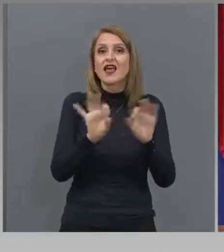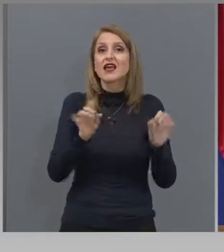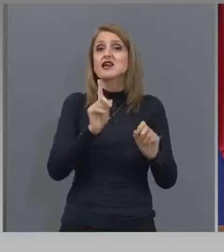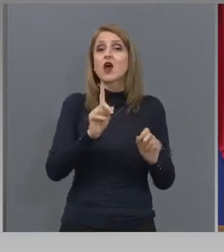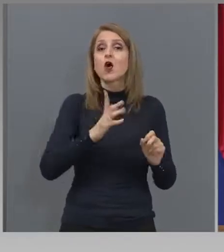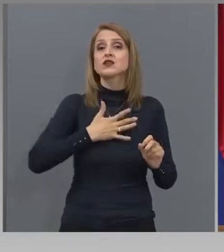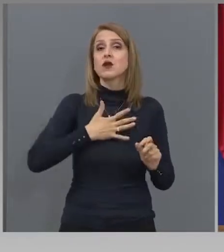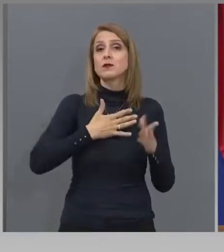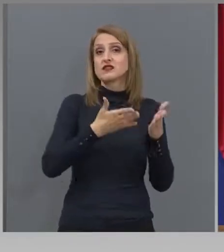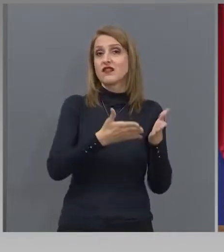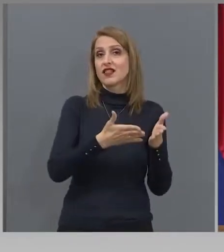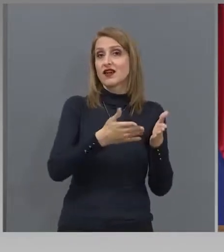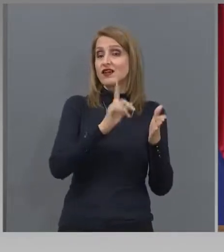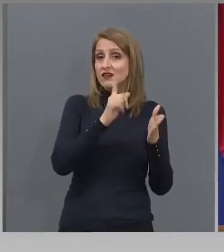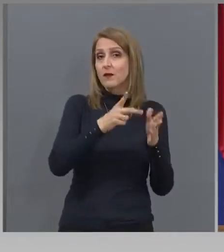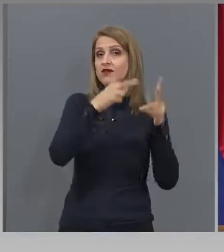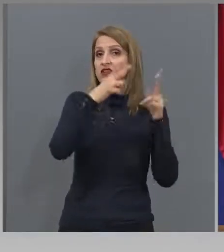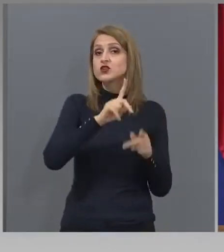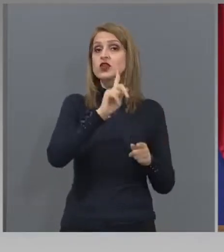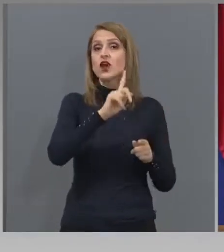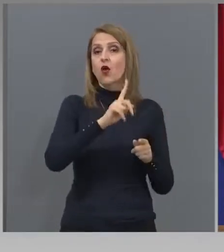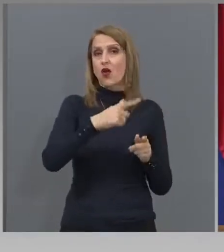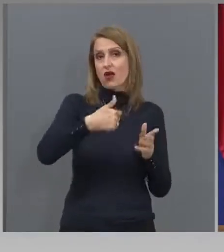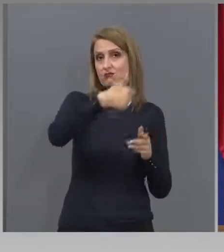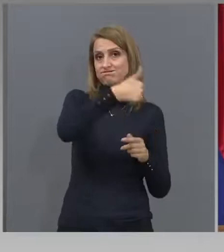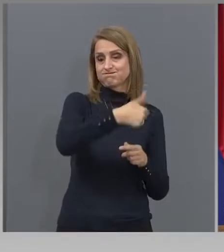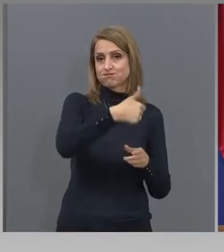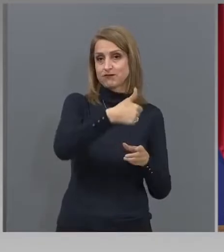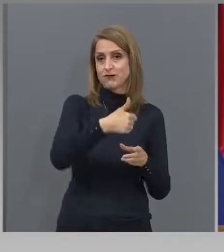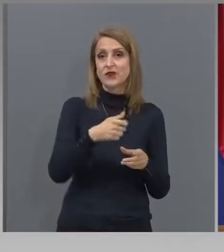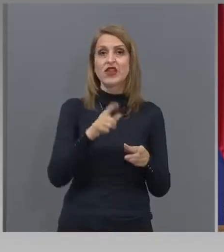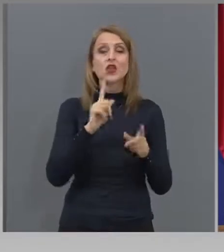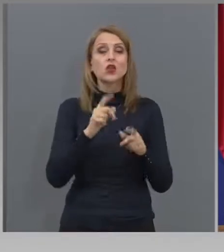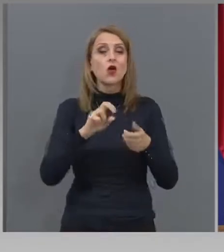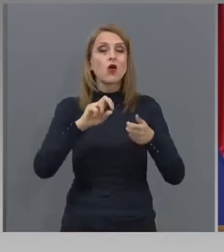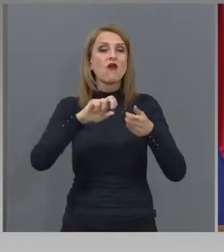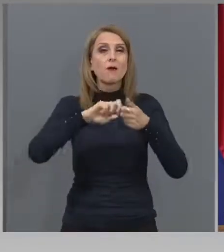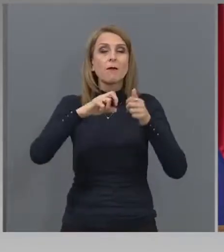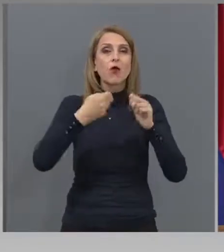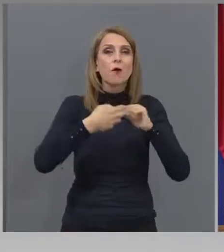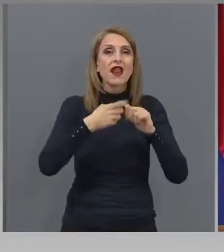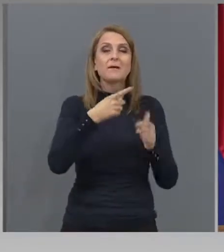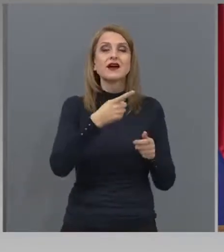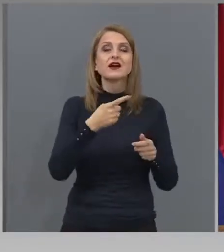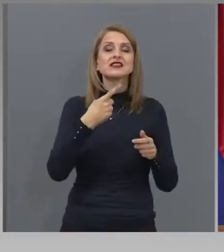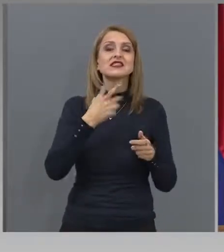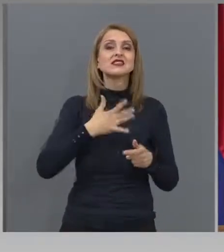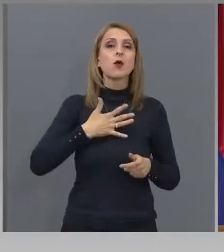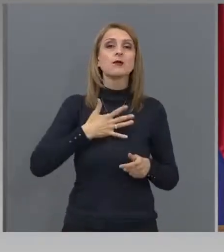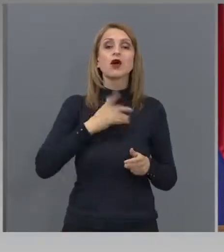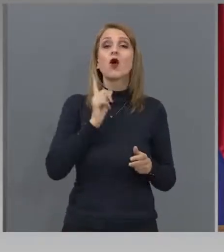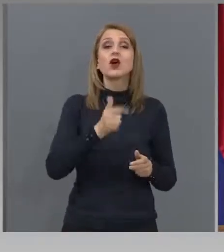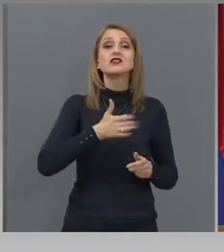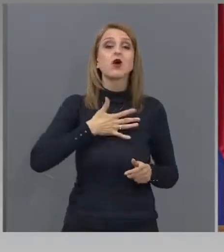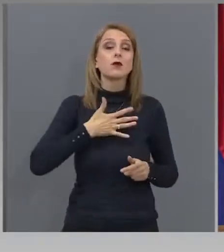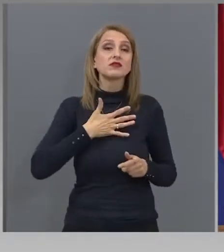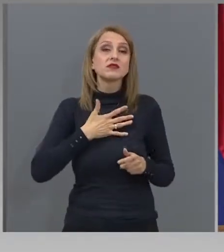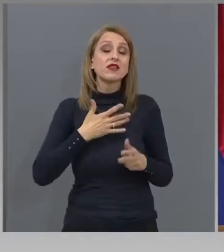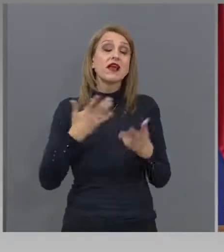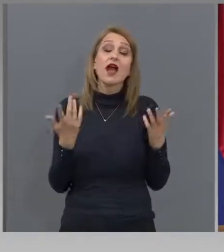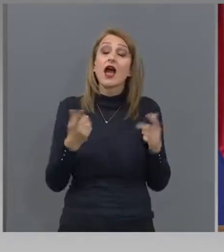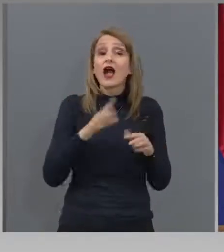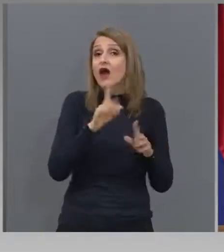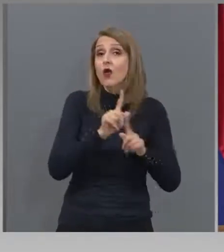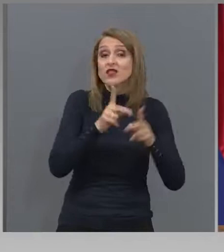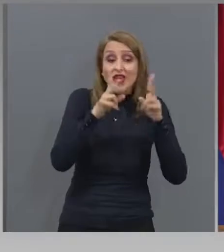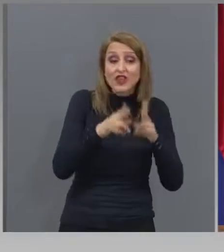техните ръце. Така е, но въпросът са собствеността може да не се реши още 10-15 дни. Емикът не се реши, значи не има Миллевски. А